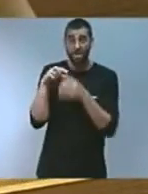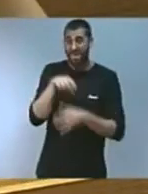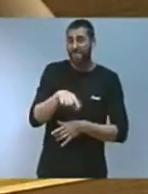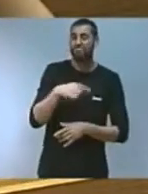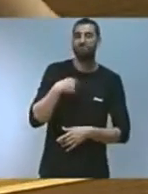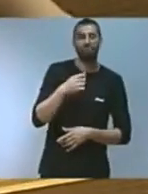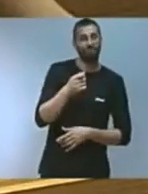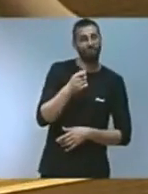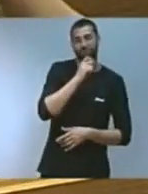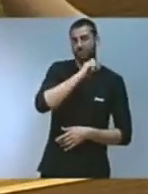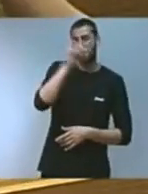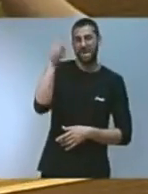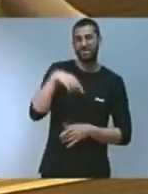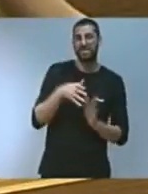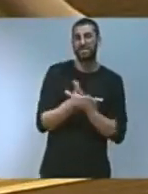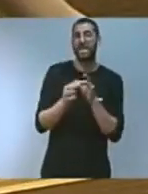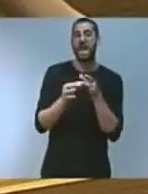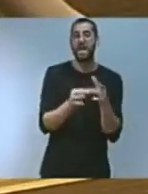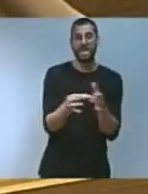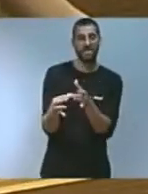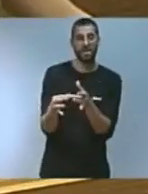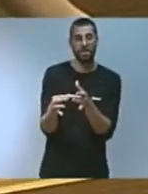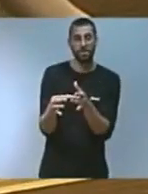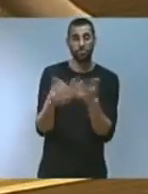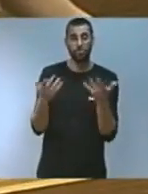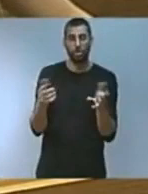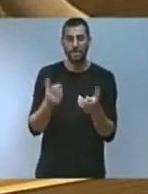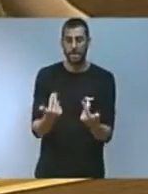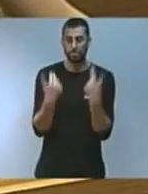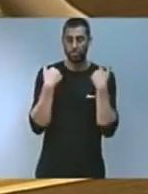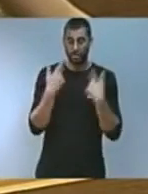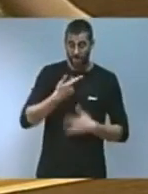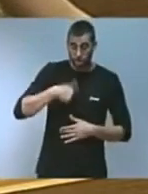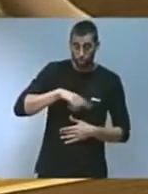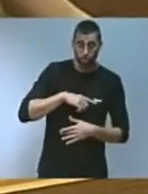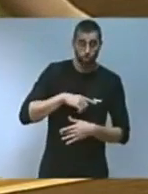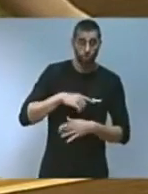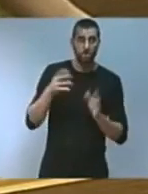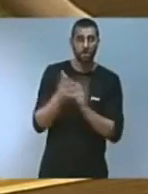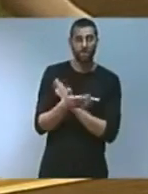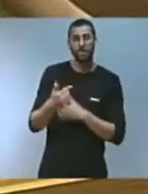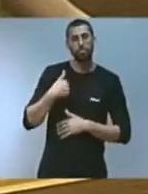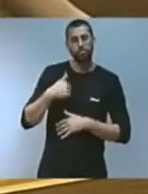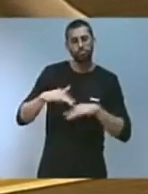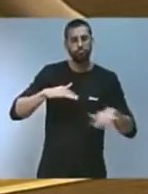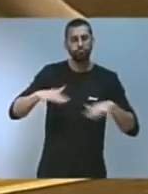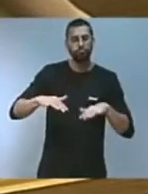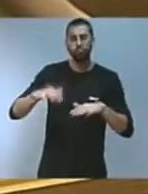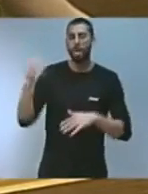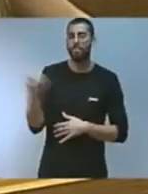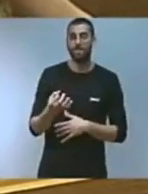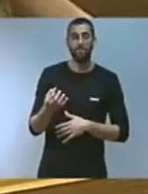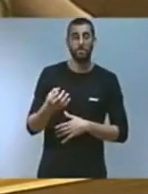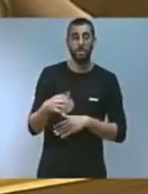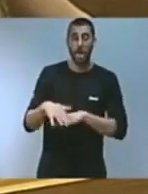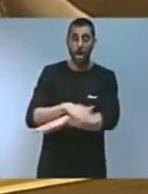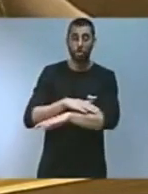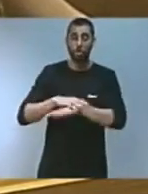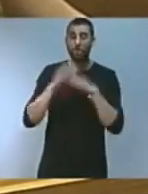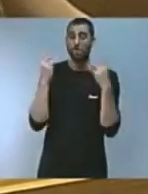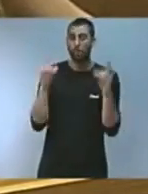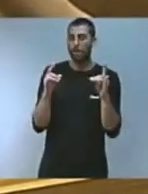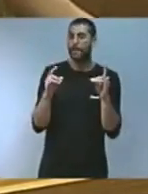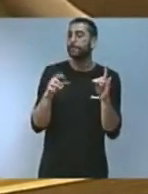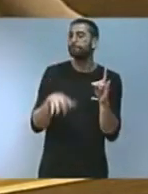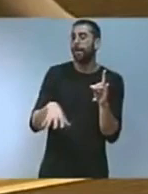nosaltres els responsables dels devastadors efectes, nosaltres som els que hem d'actuar. Des del Govern del Botànic, així ho hem entès,